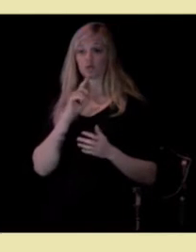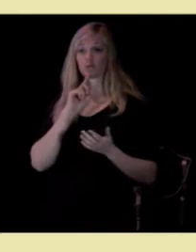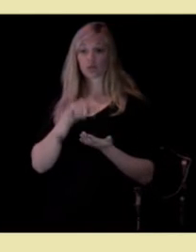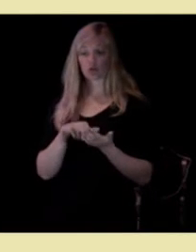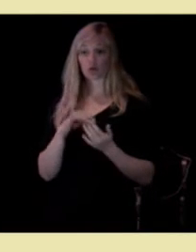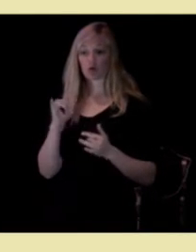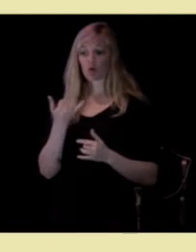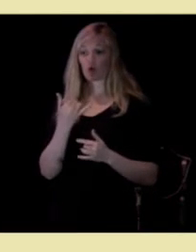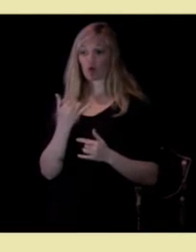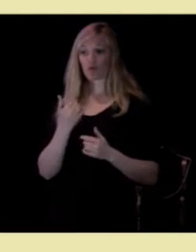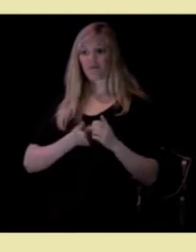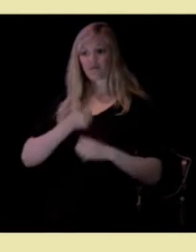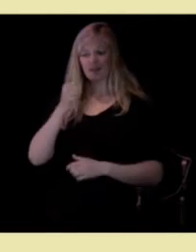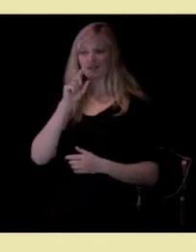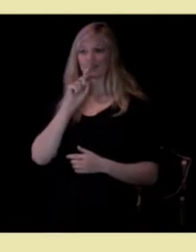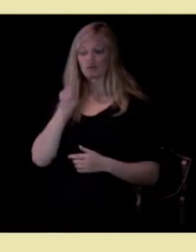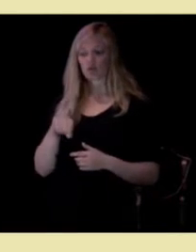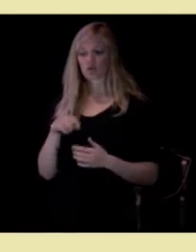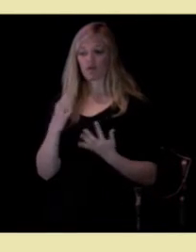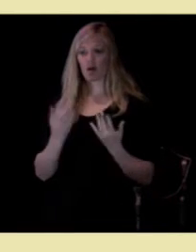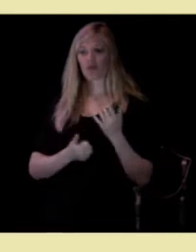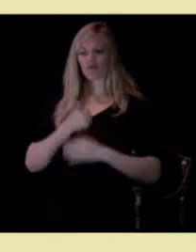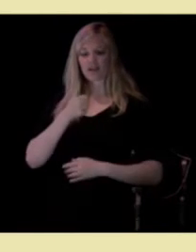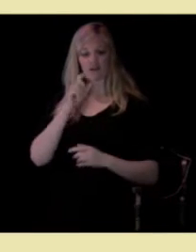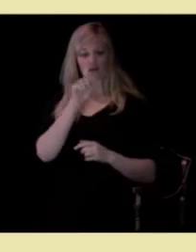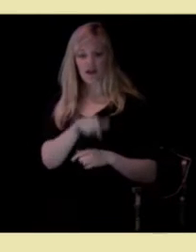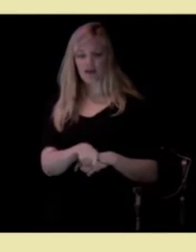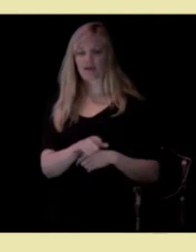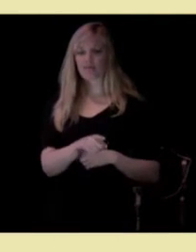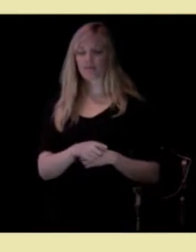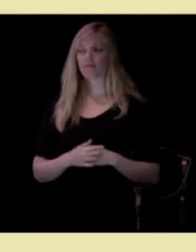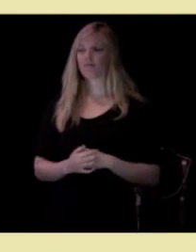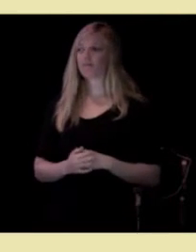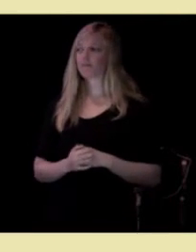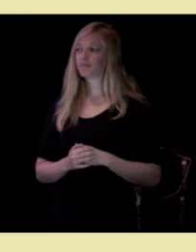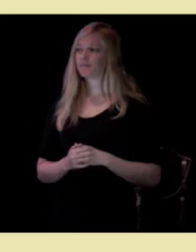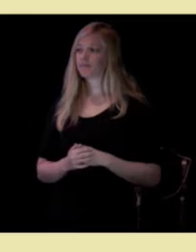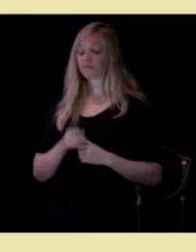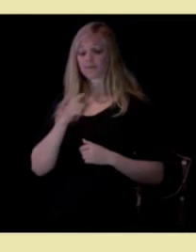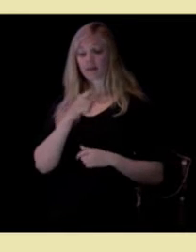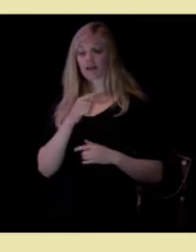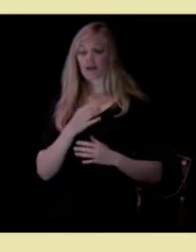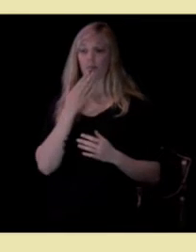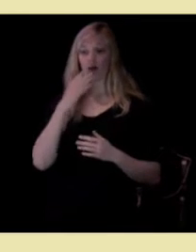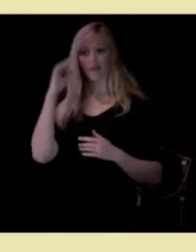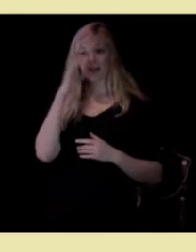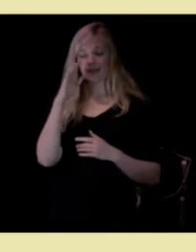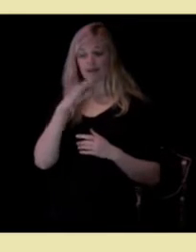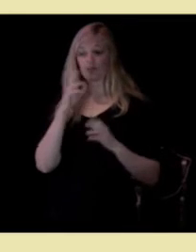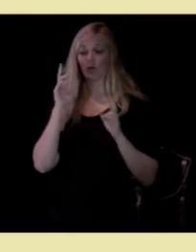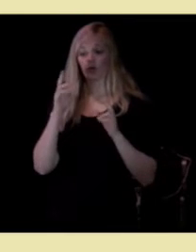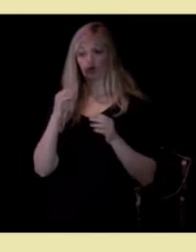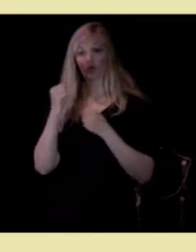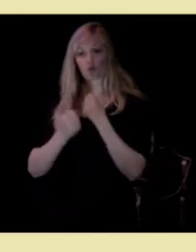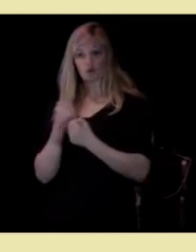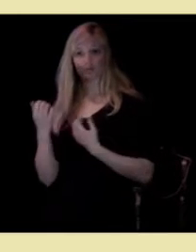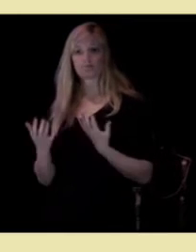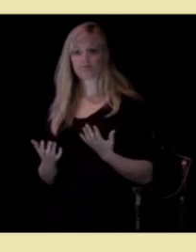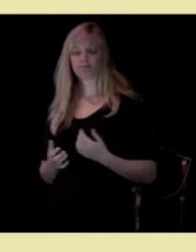nettopp det viktige spørsmålet hva er viktig for deg. Dette er klokt tenkt men det er også klokt gjort.